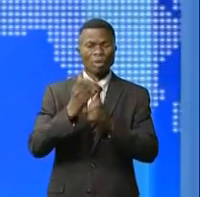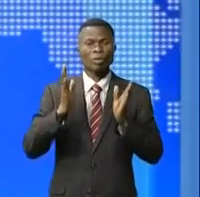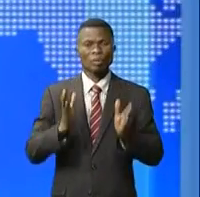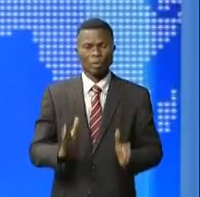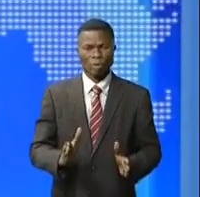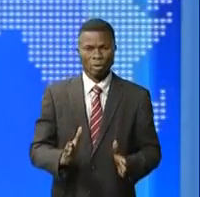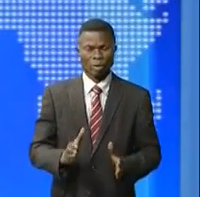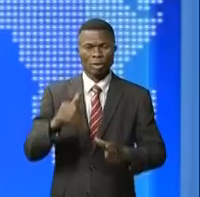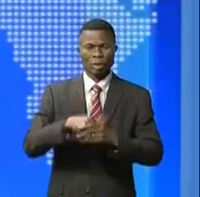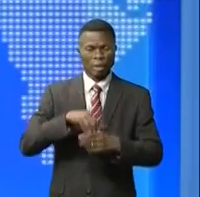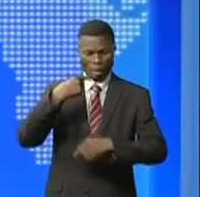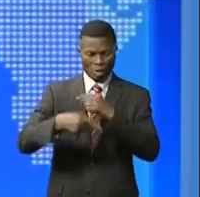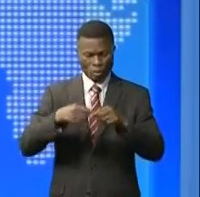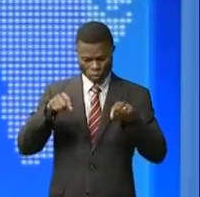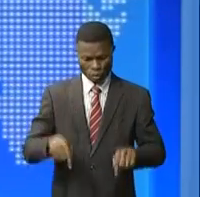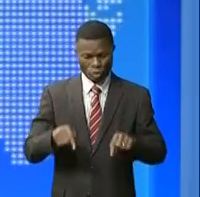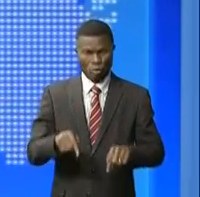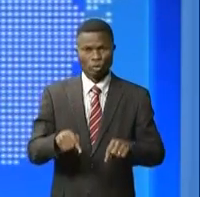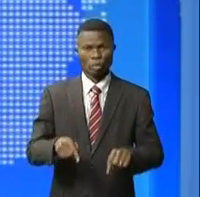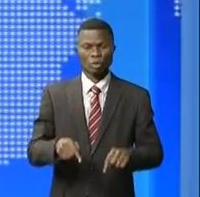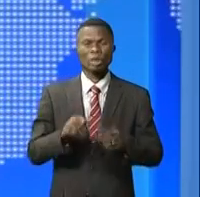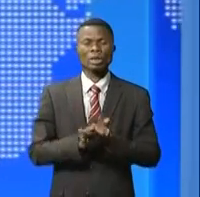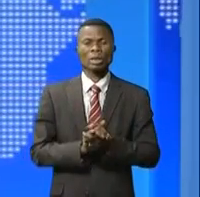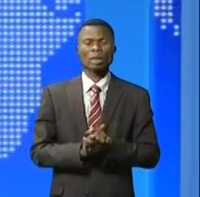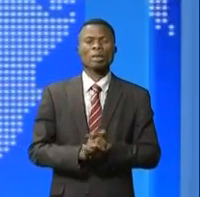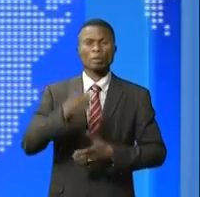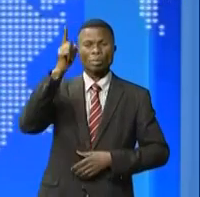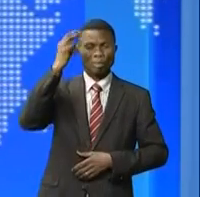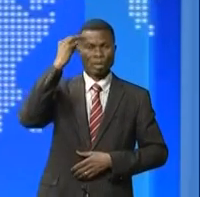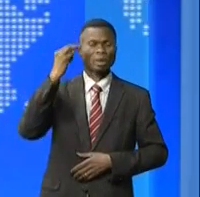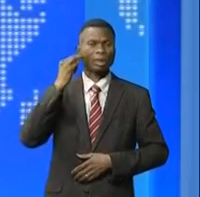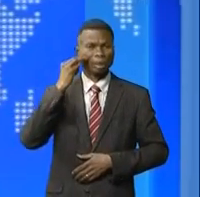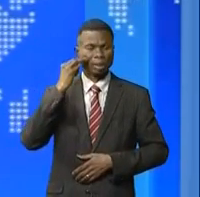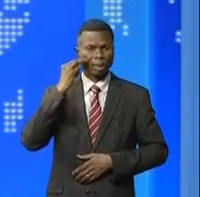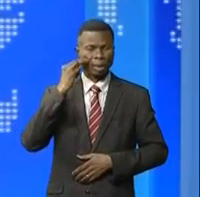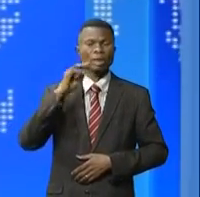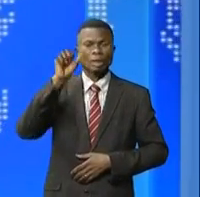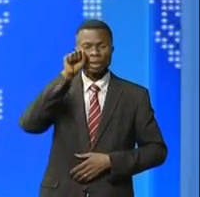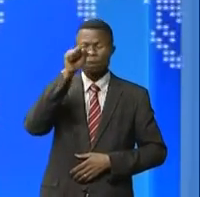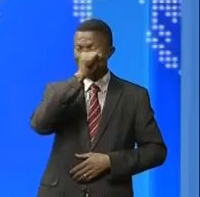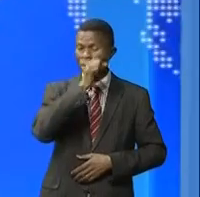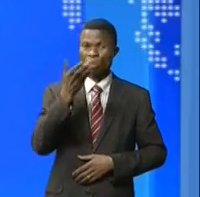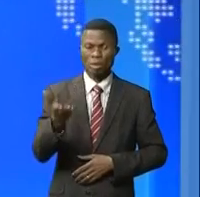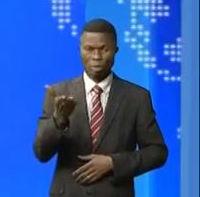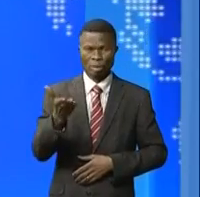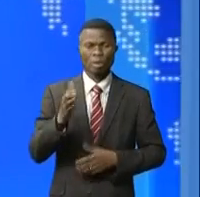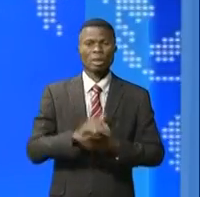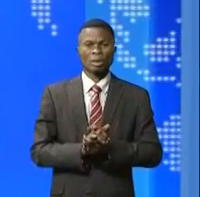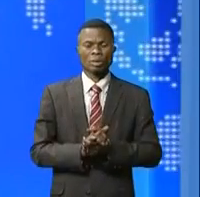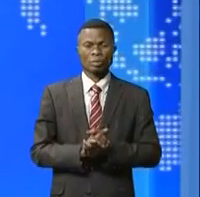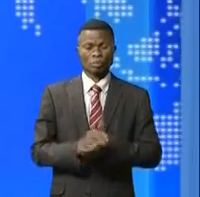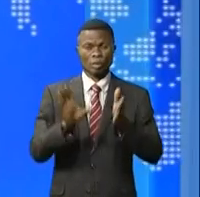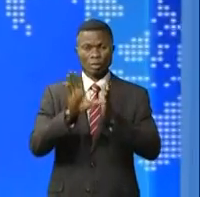professionnelle dont le coup d'envoi a été donné aujourd'hui par le premier ministre Jean-Michel Samaloukonde